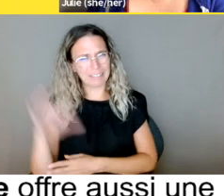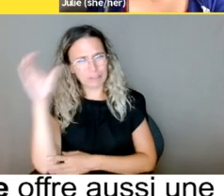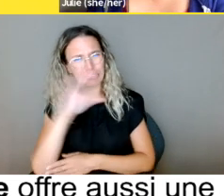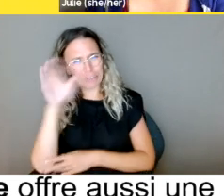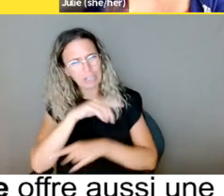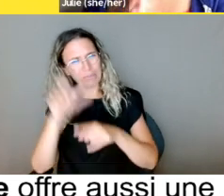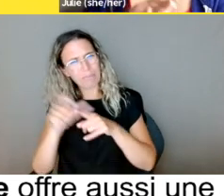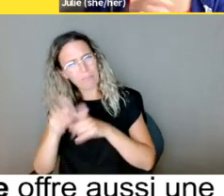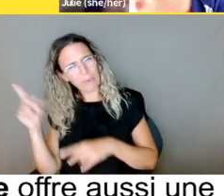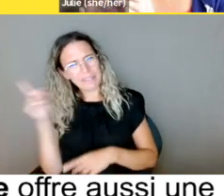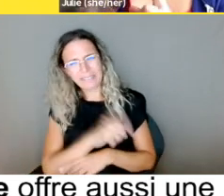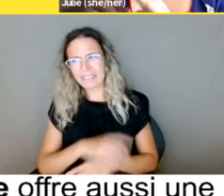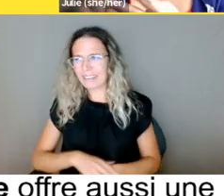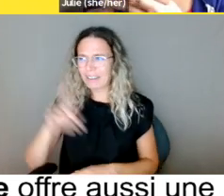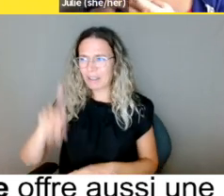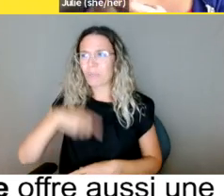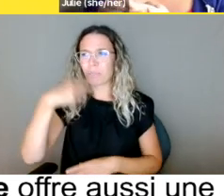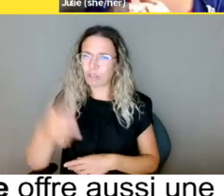les deux,